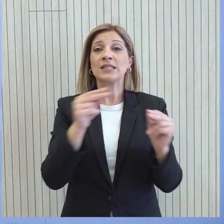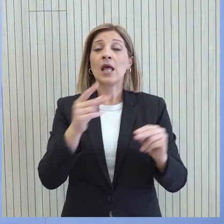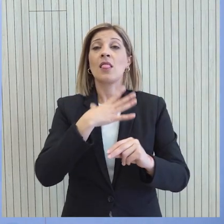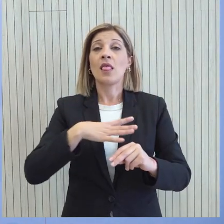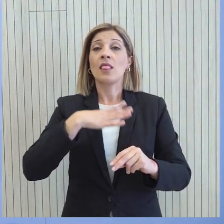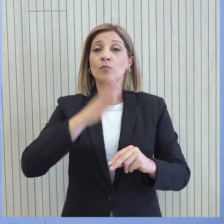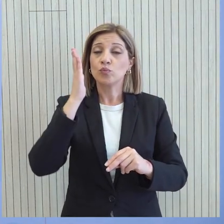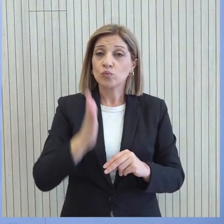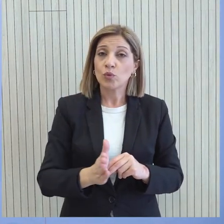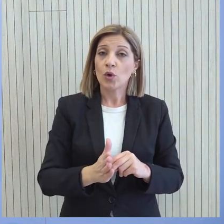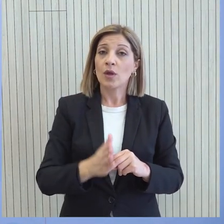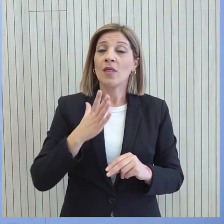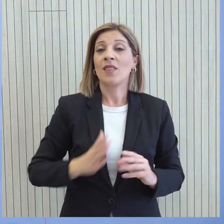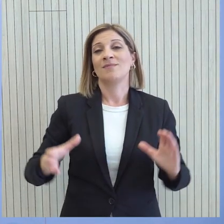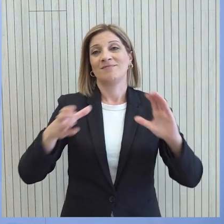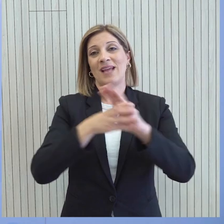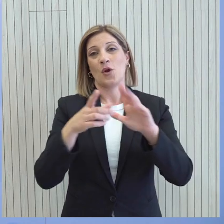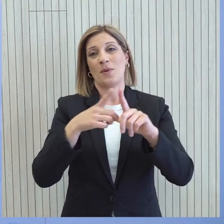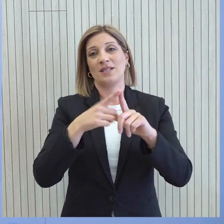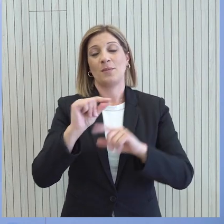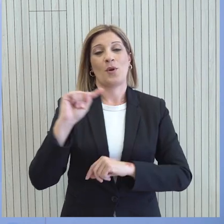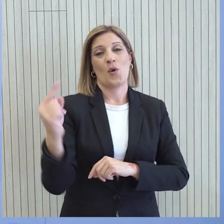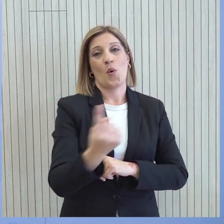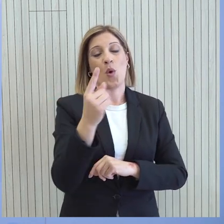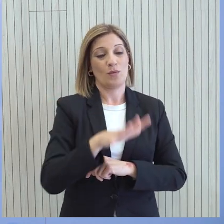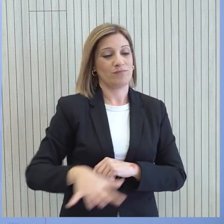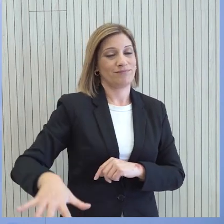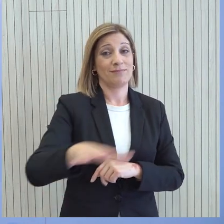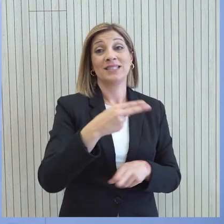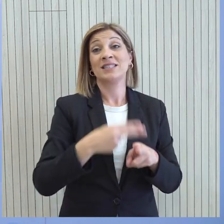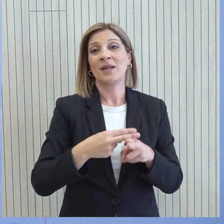Οι δυνατότητες που έχει μια επανενομήνη Κύπρος για ολόκληρη την περιόχη